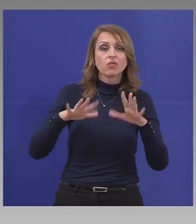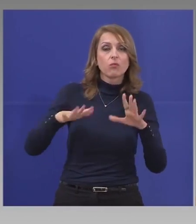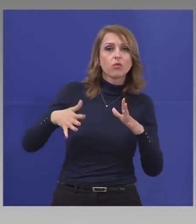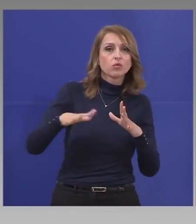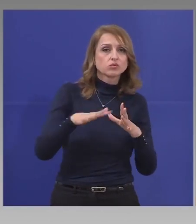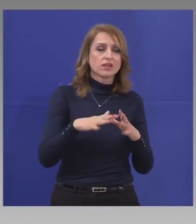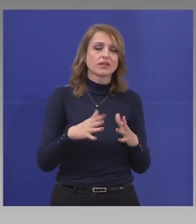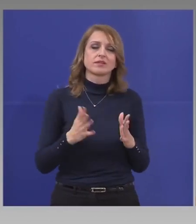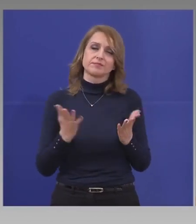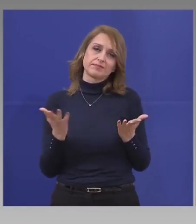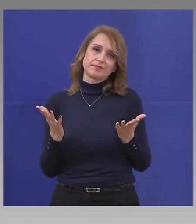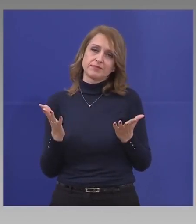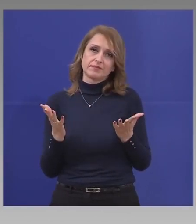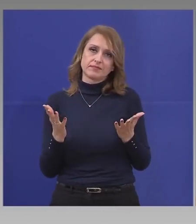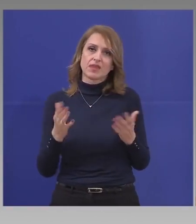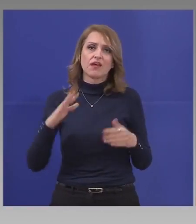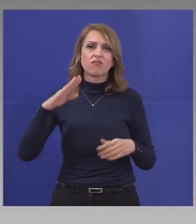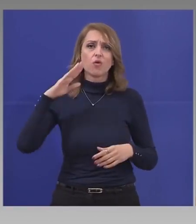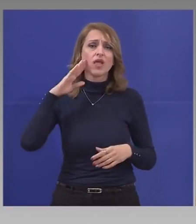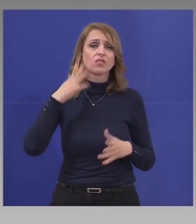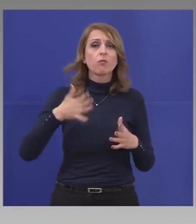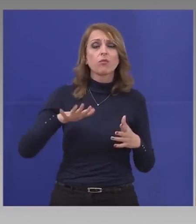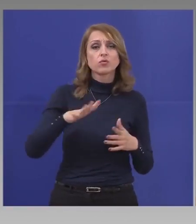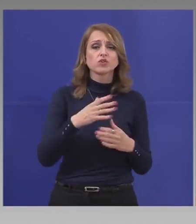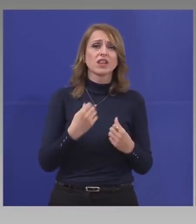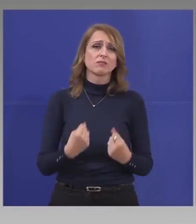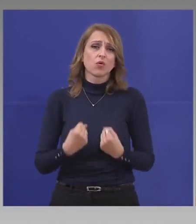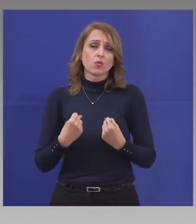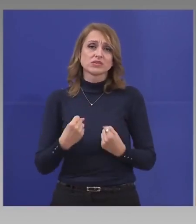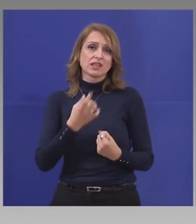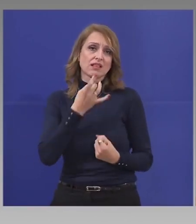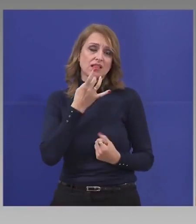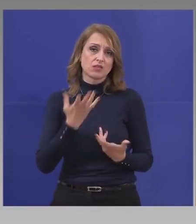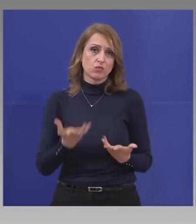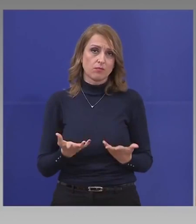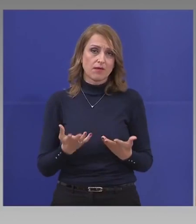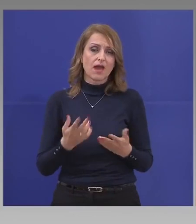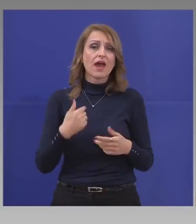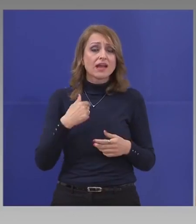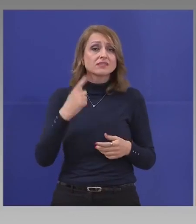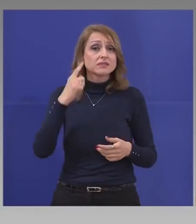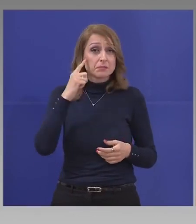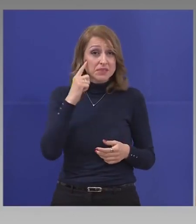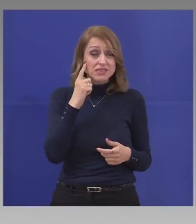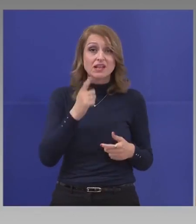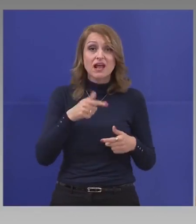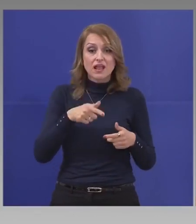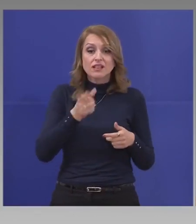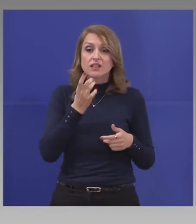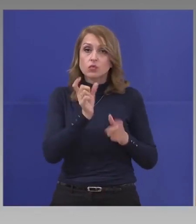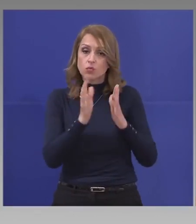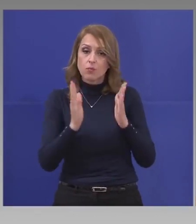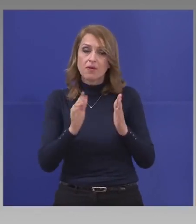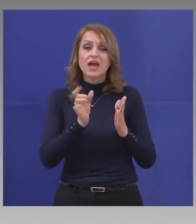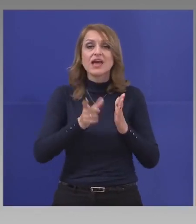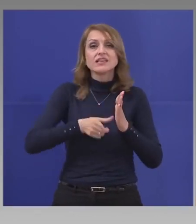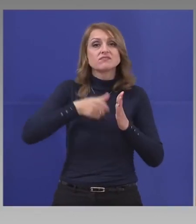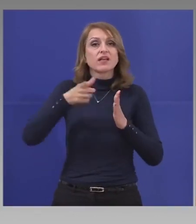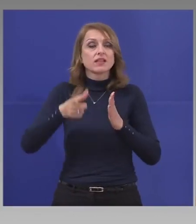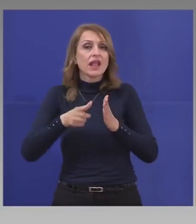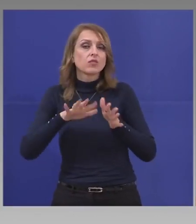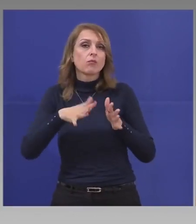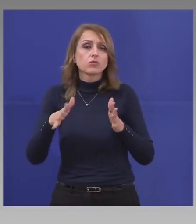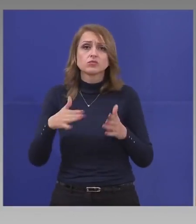Военно положение е силна дума. Аз мисля, че дори думата изварено положение, закон за изварено положение,